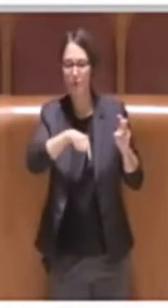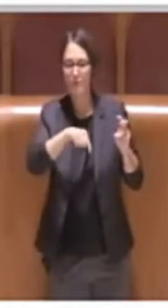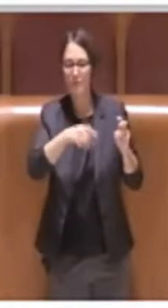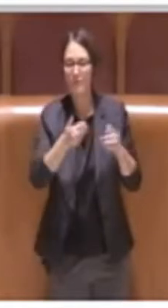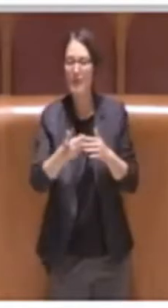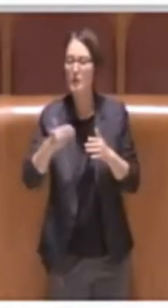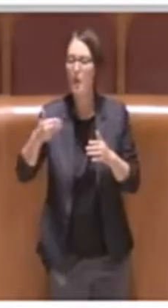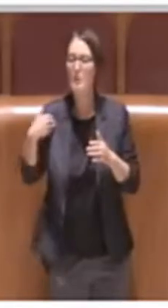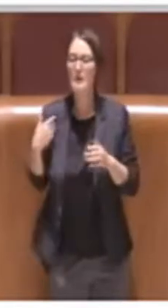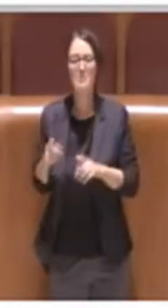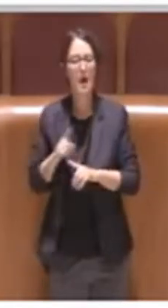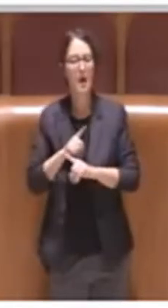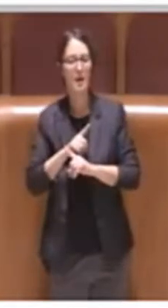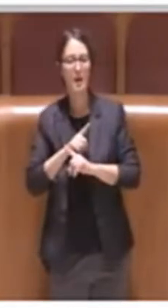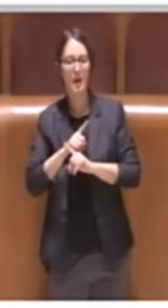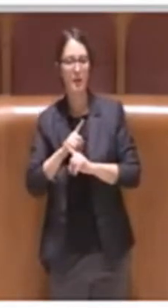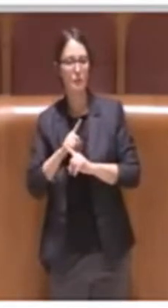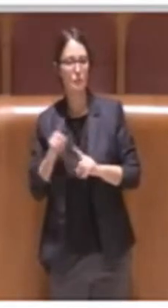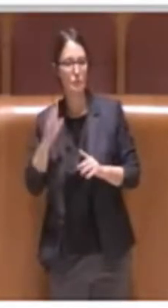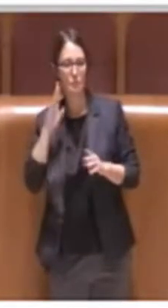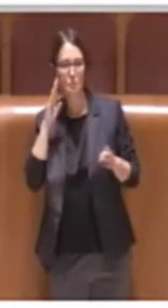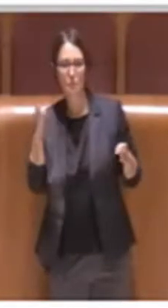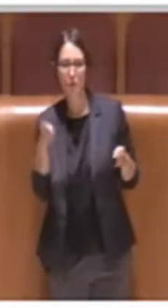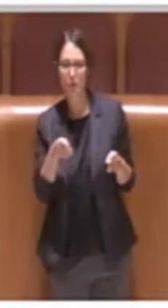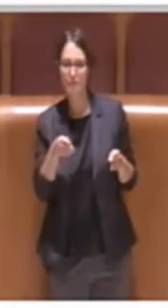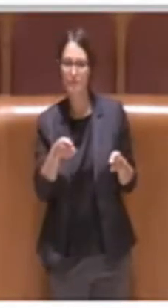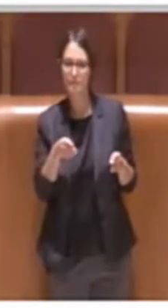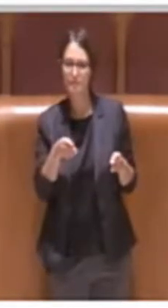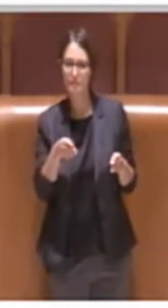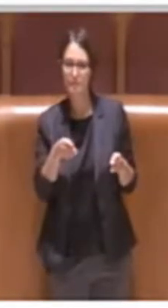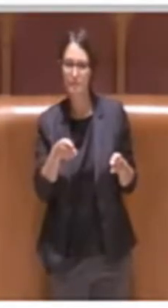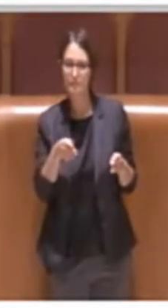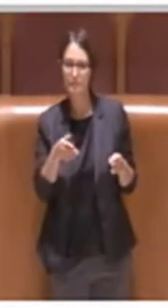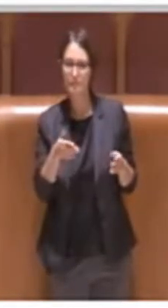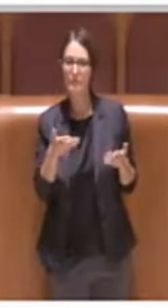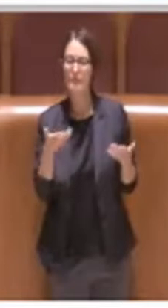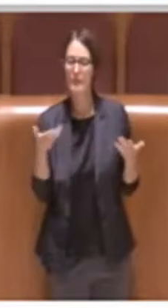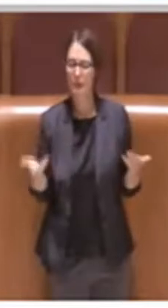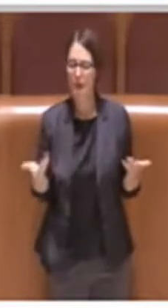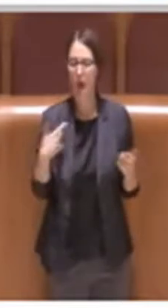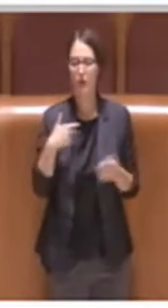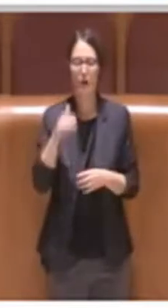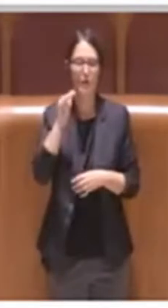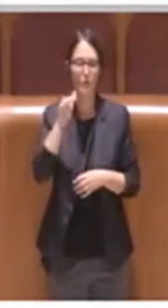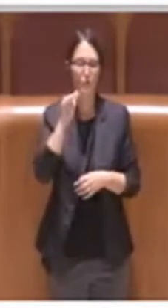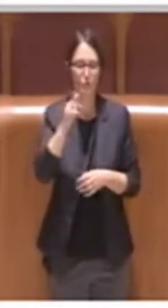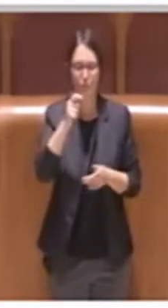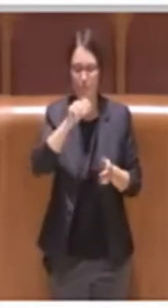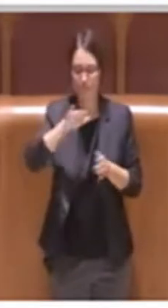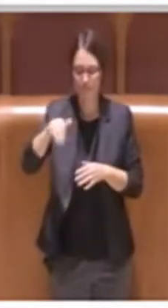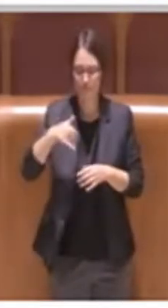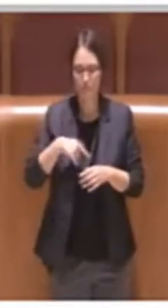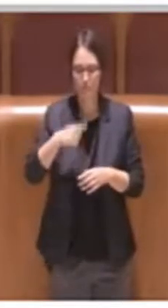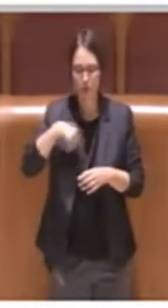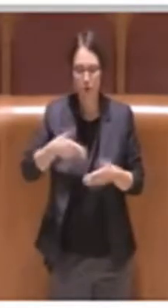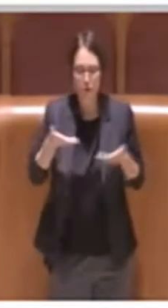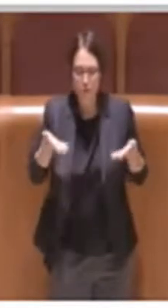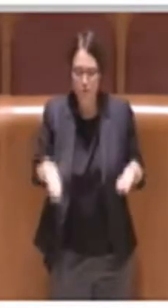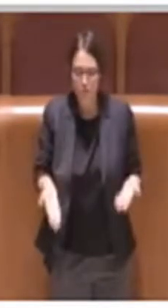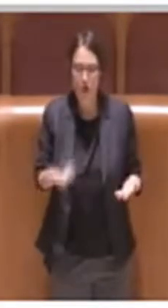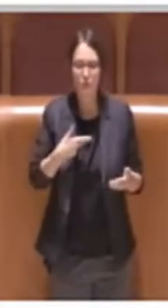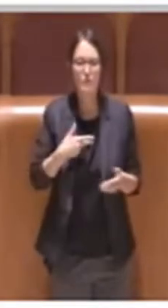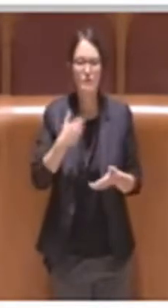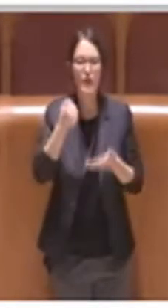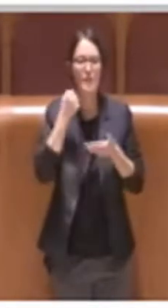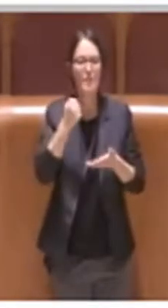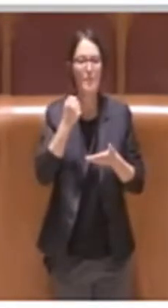era mai occupato. Quindi, ora al di là di quello che succederà nel futuro, noi abbiamo già un patrimonio edilizio di questo